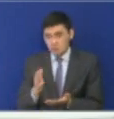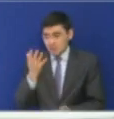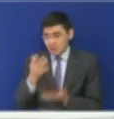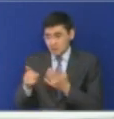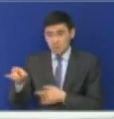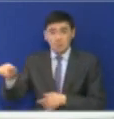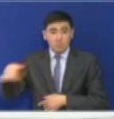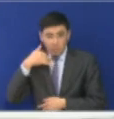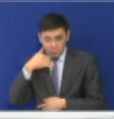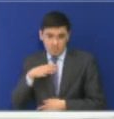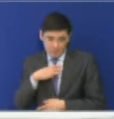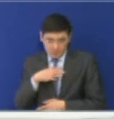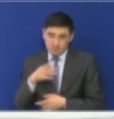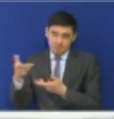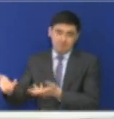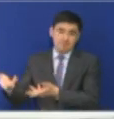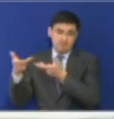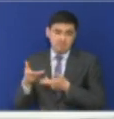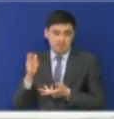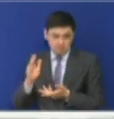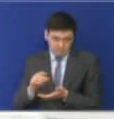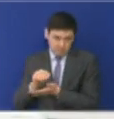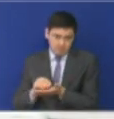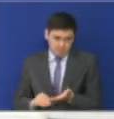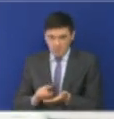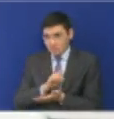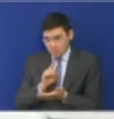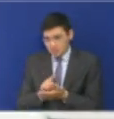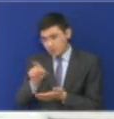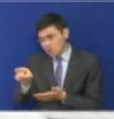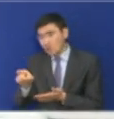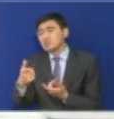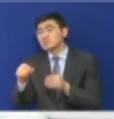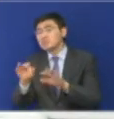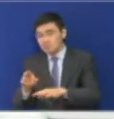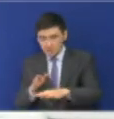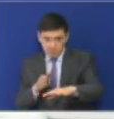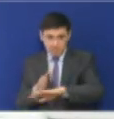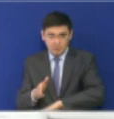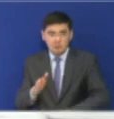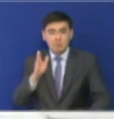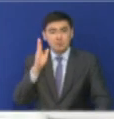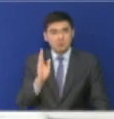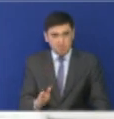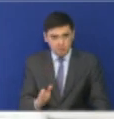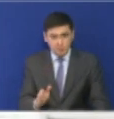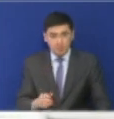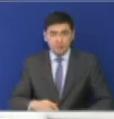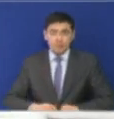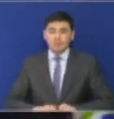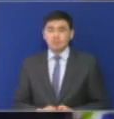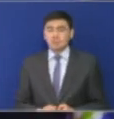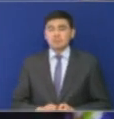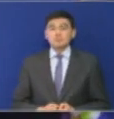пригласим, примем заявление, будем реагировать. По результатам будет составлен акт о выявленных нарушениях, если таковые будут